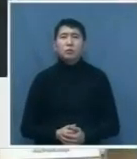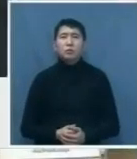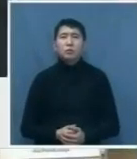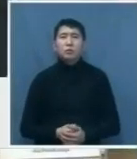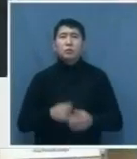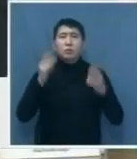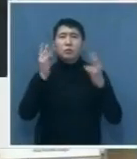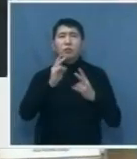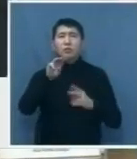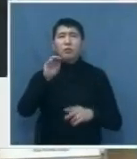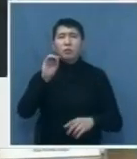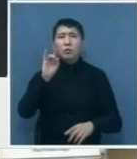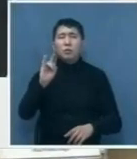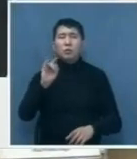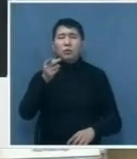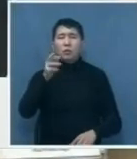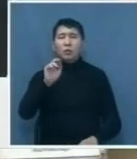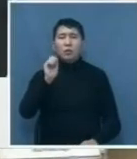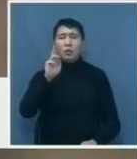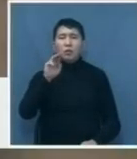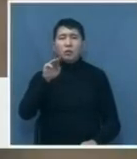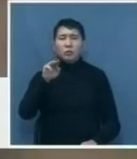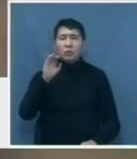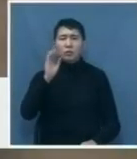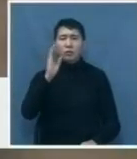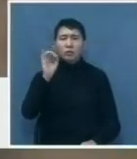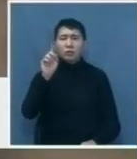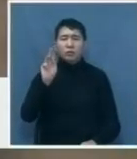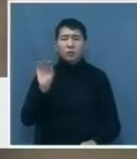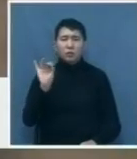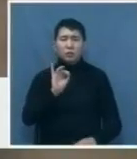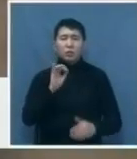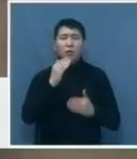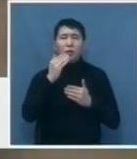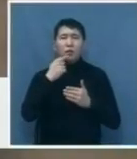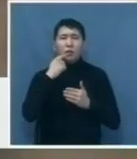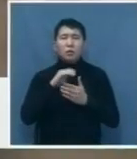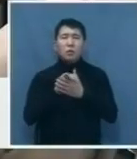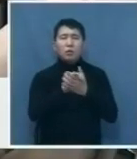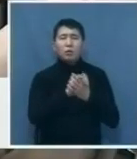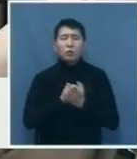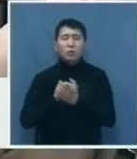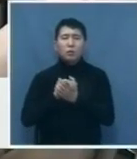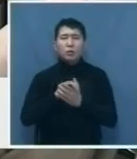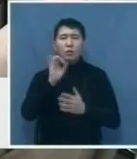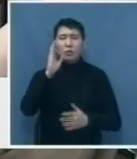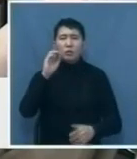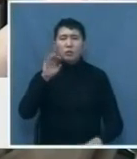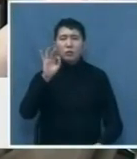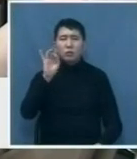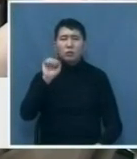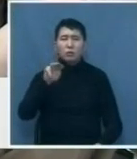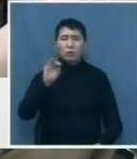необходимые меры для активизации и расширения партнерских отношений с МФЦ и инвесторами. Зареж Ахмеджанова, Лаура